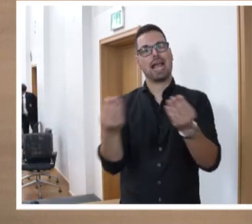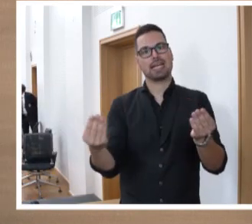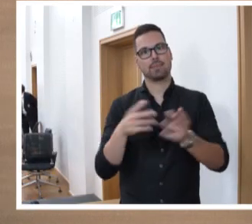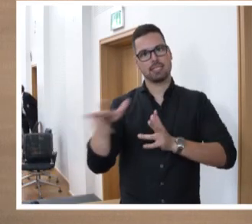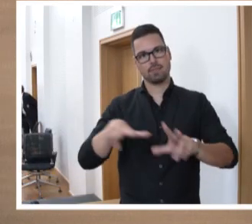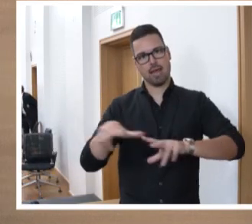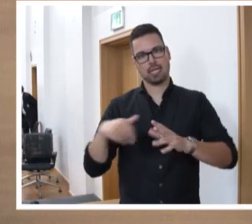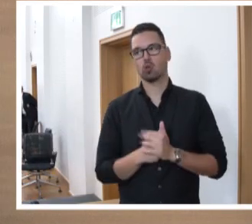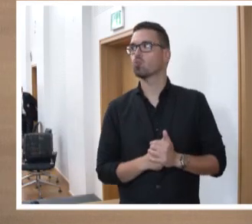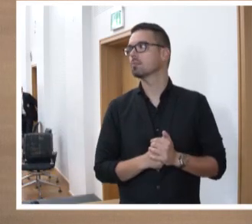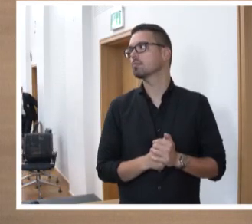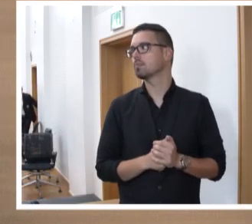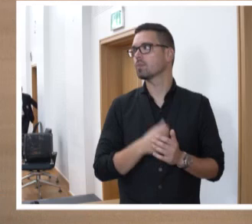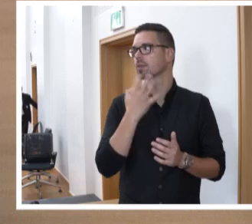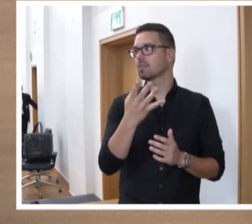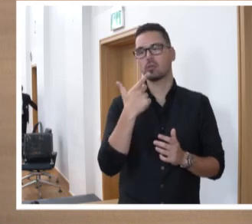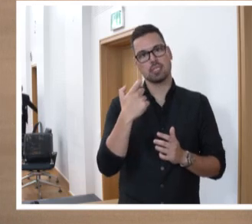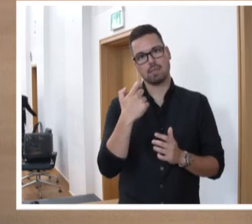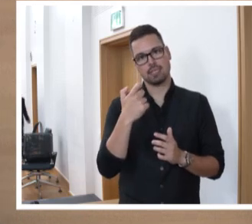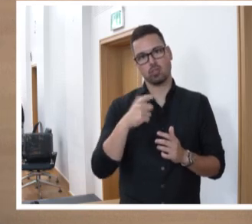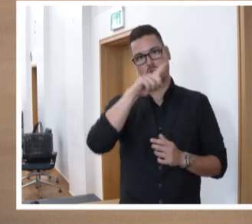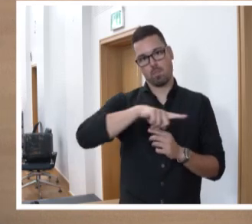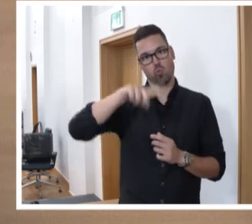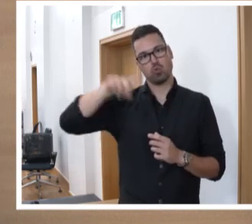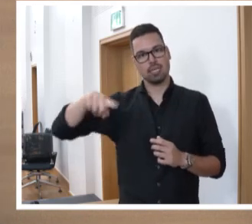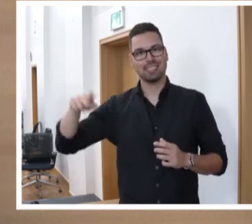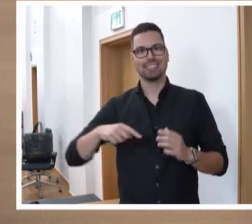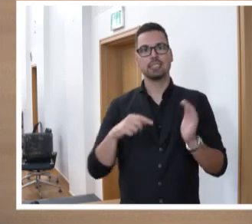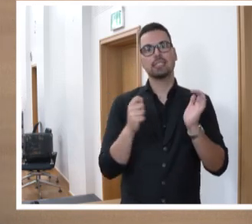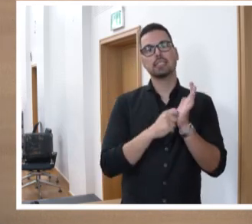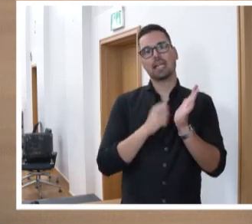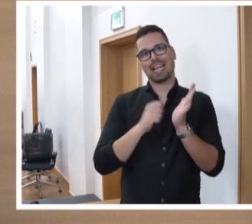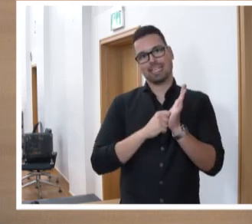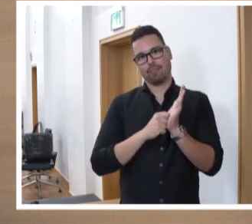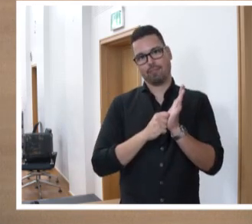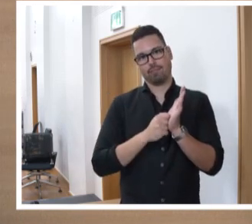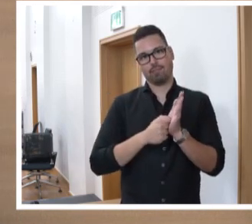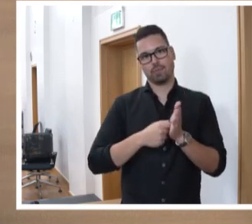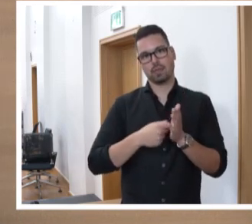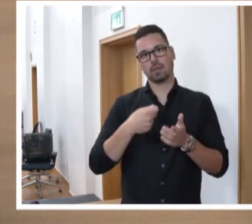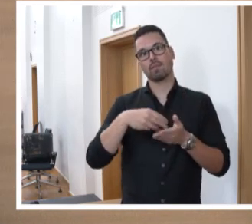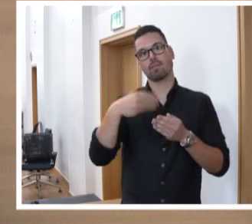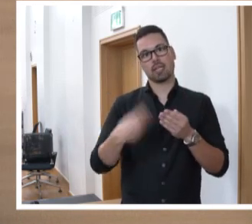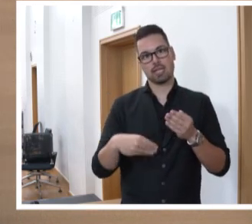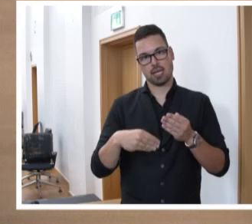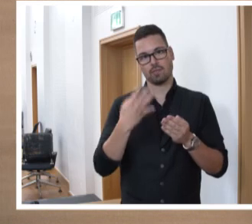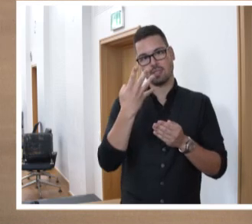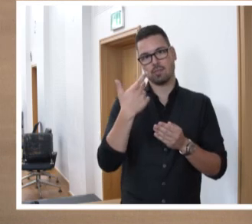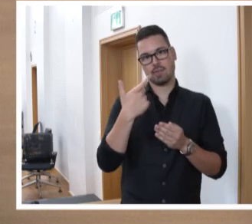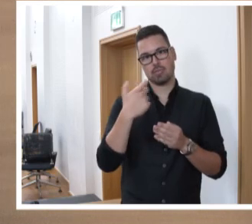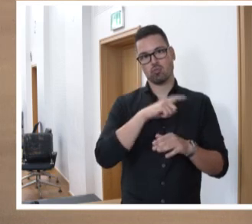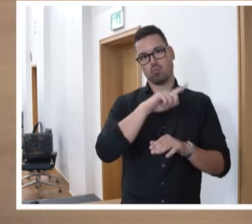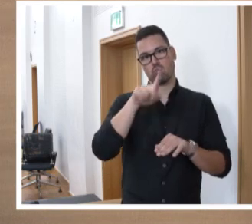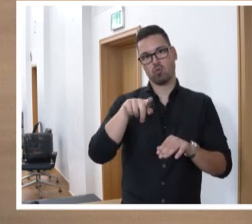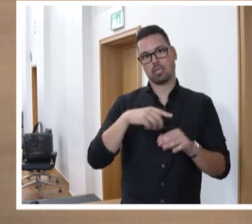Verhandlungen des 24 Monate geltenden Tarifvertrags für den öffentlichen Dienst auf die Beamtenschaft übertragen.